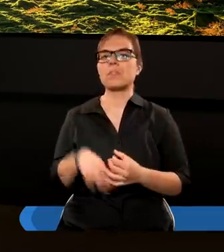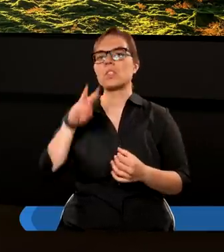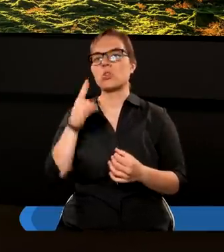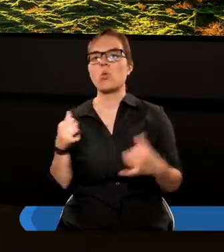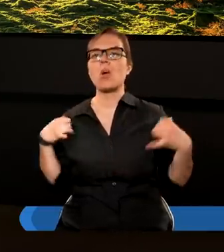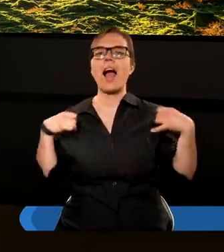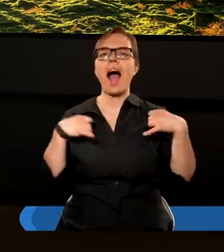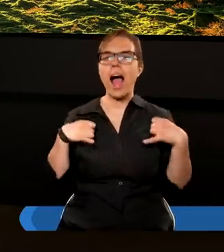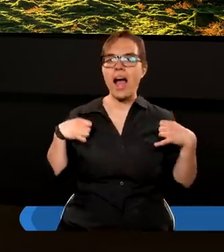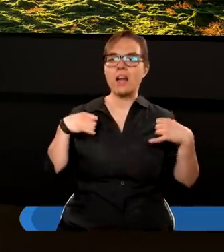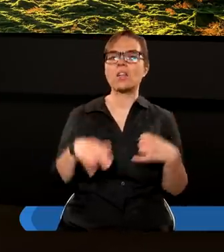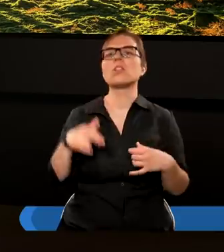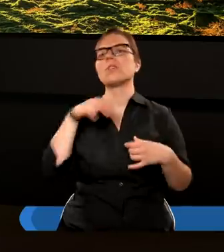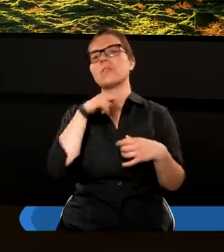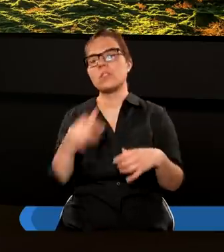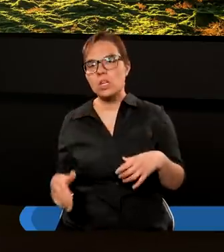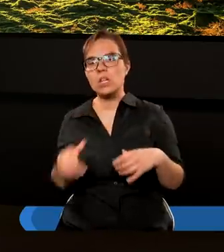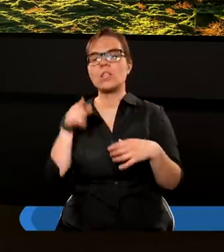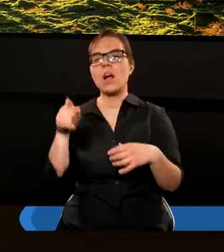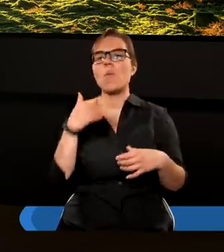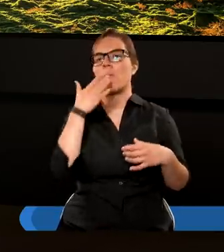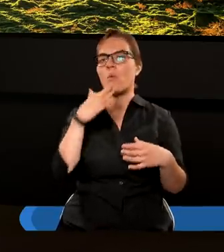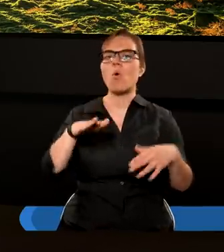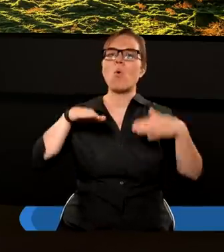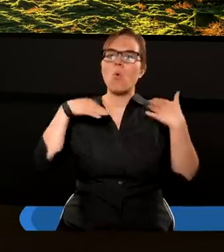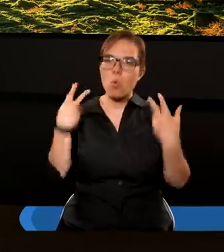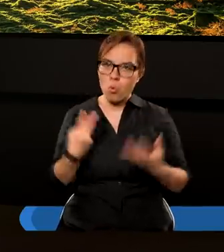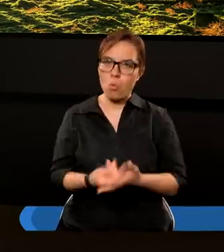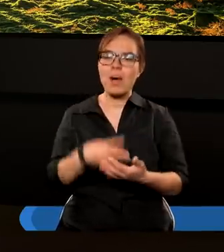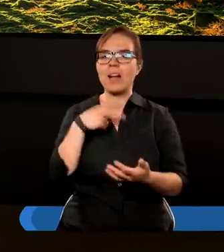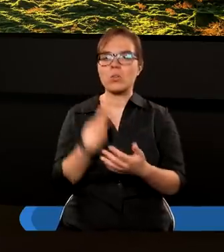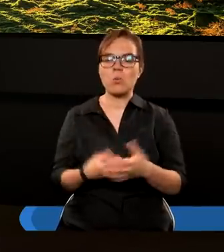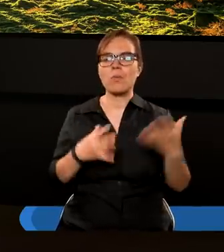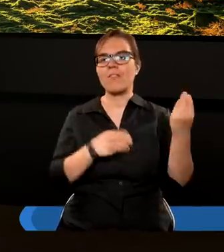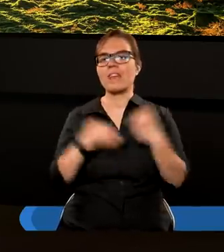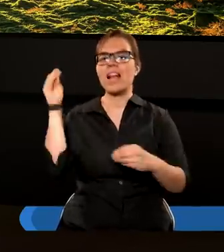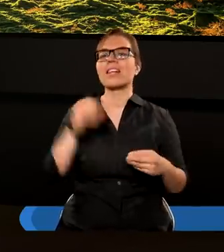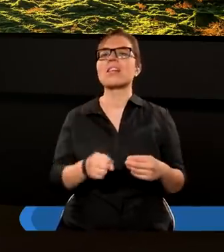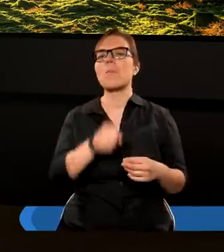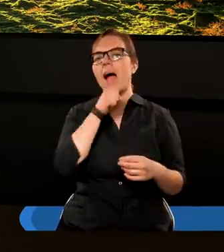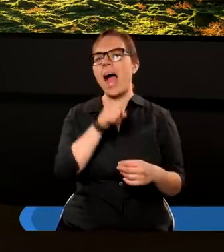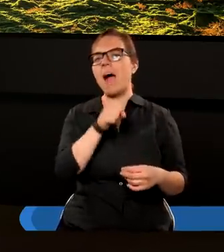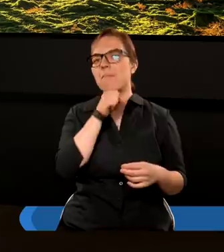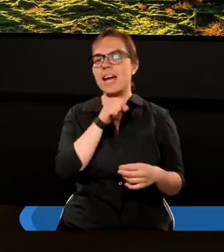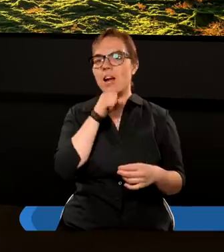Drugi anioł szedł za nim i mówił upadł, upadł wielki Babylon.